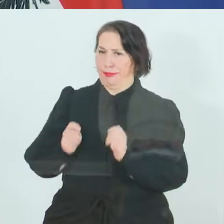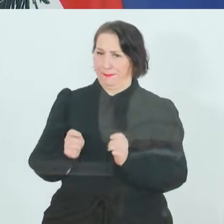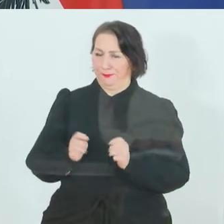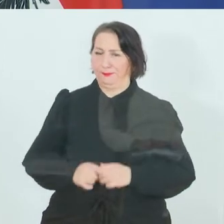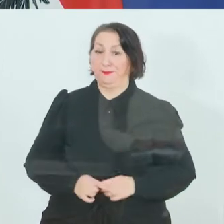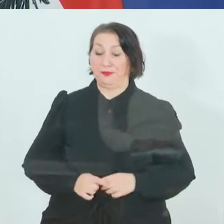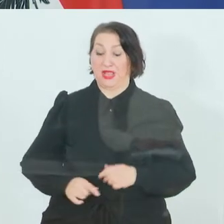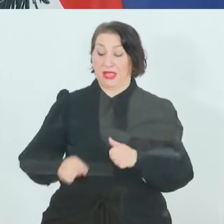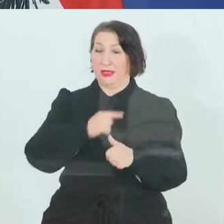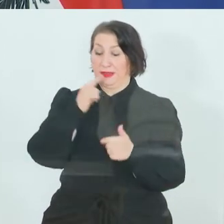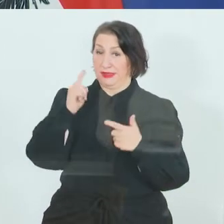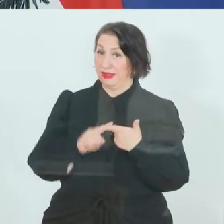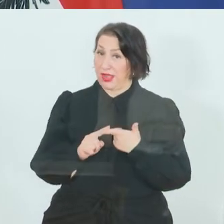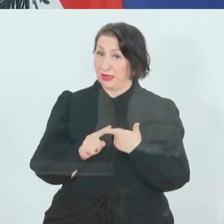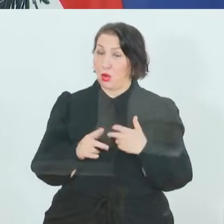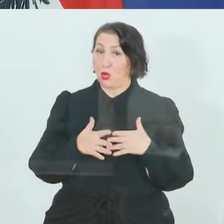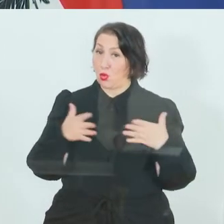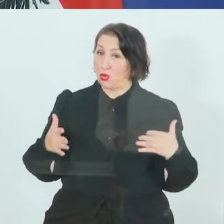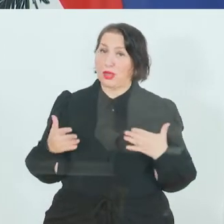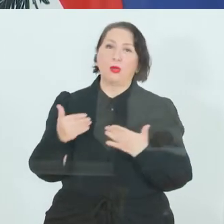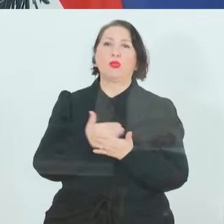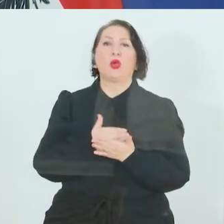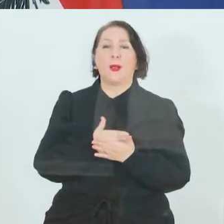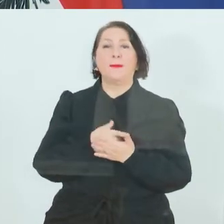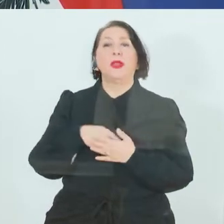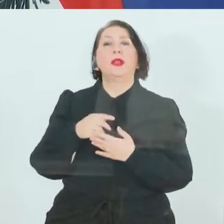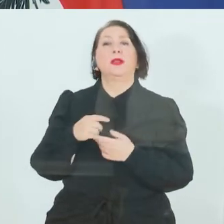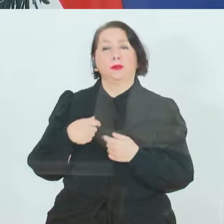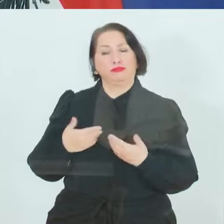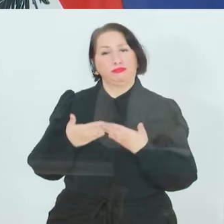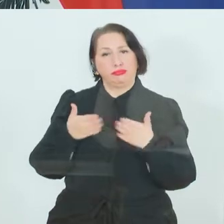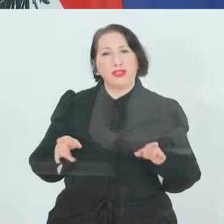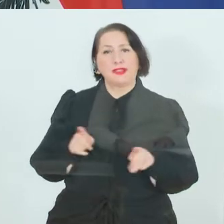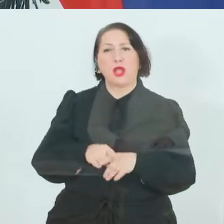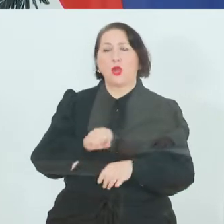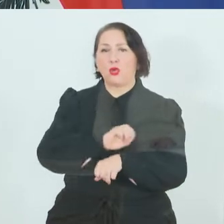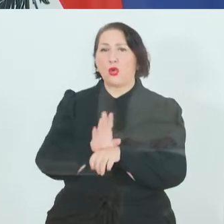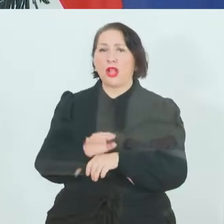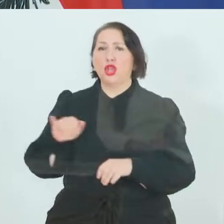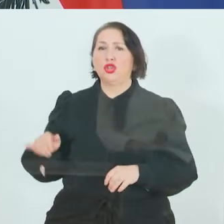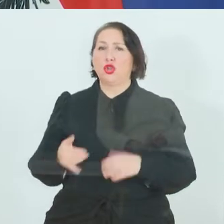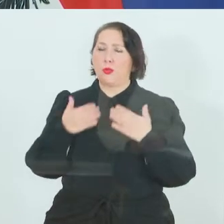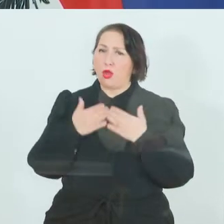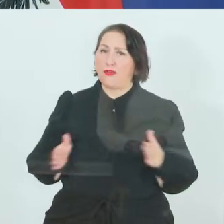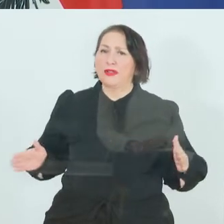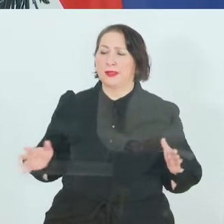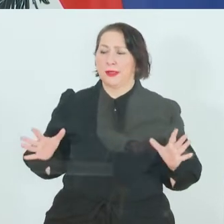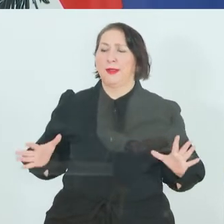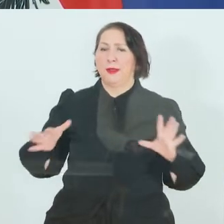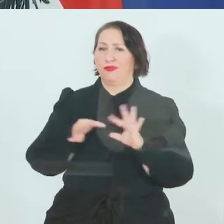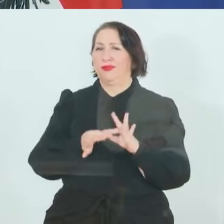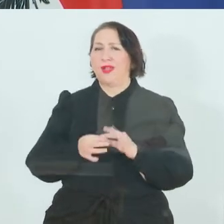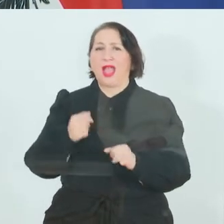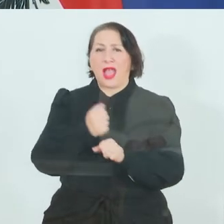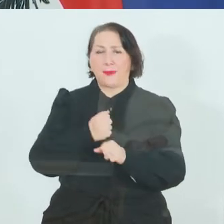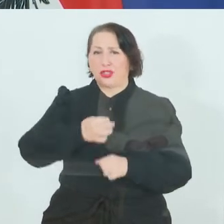zweiten großen Programm, das wir bereitstellen, ist die Corona-Job-Offensive inklusive der Arbeitsstiftungen, das